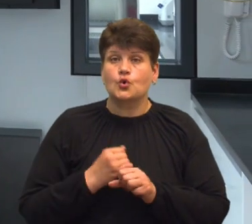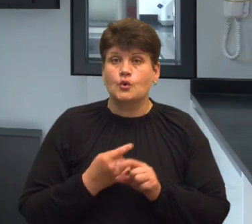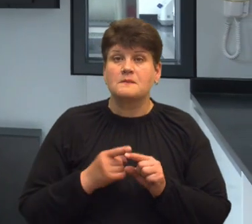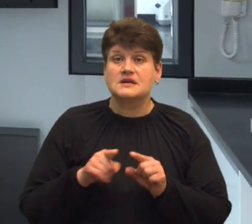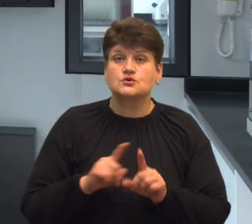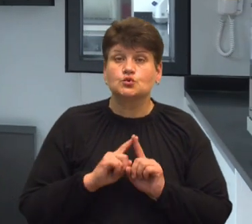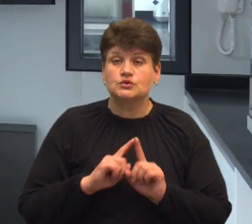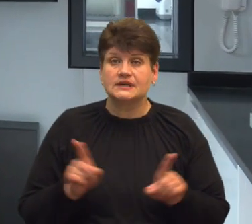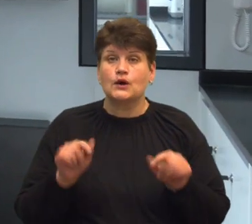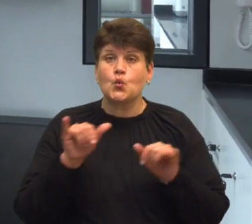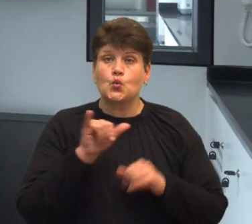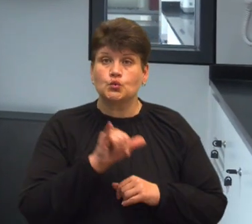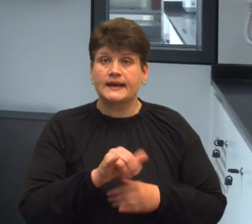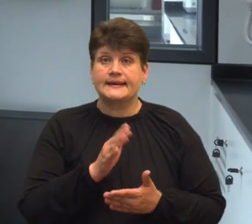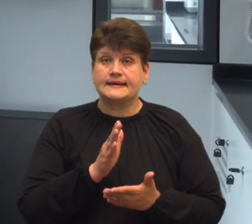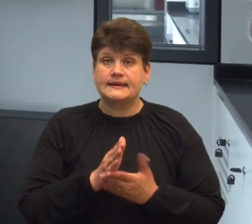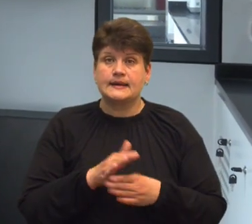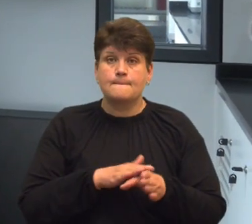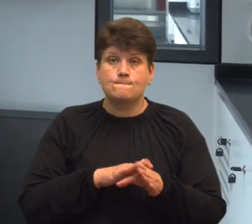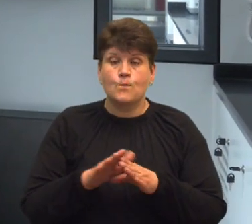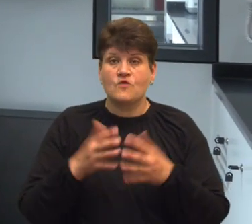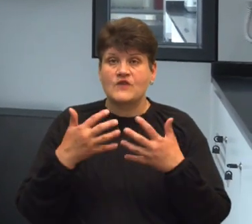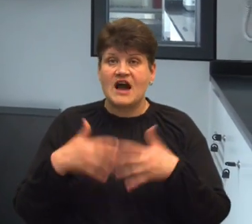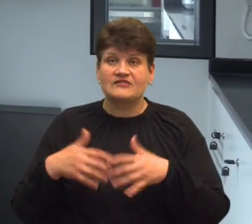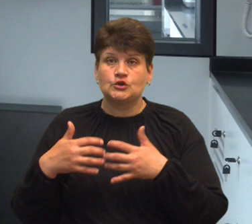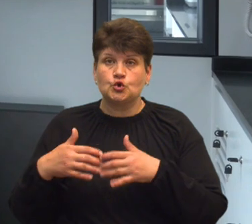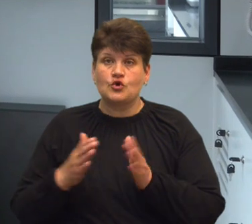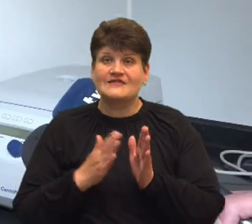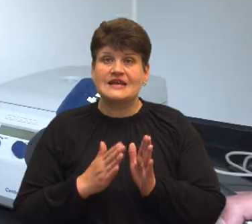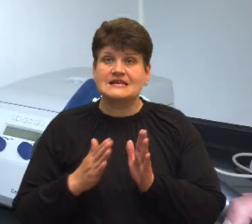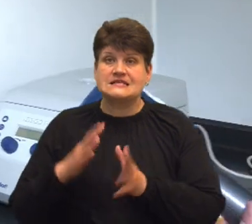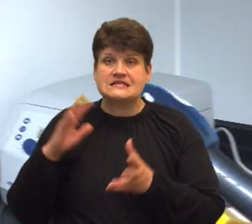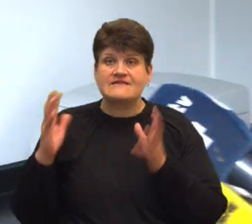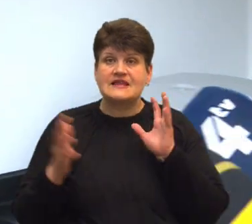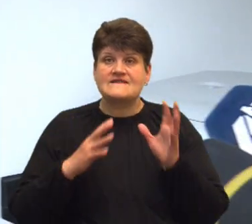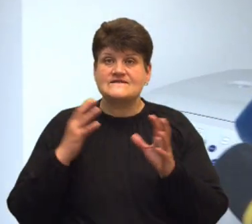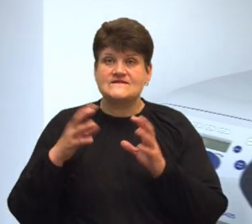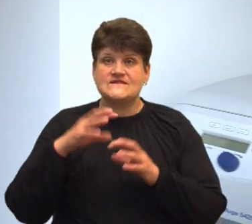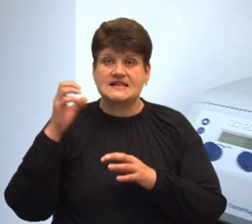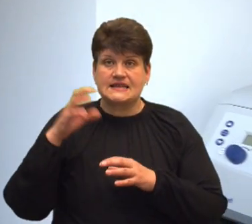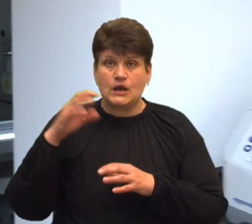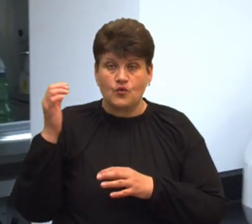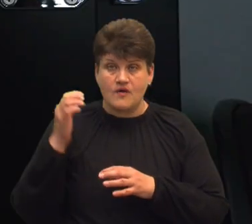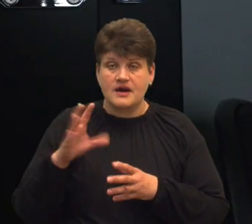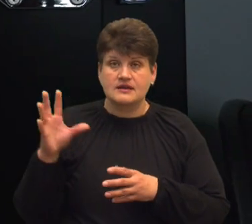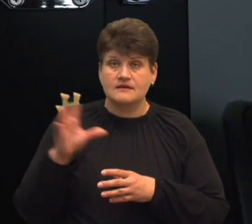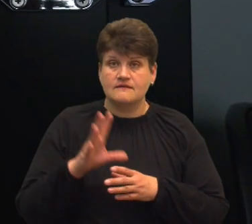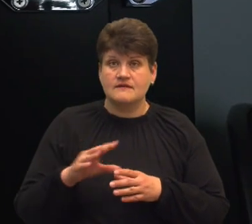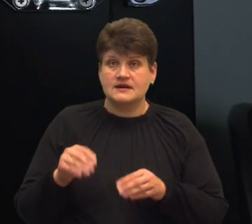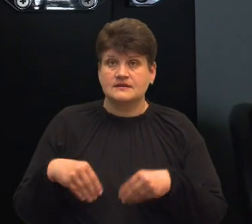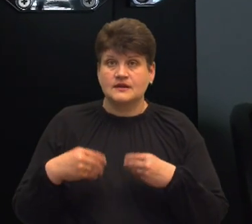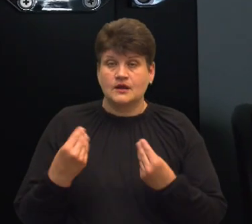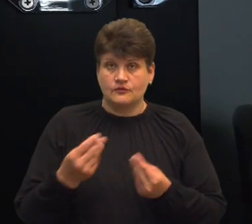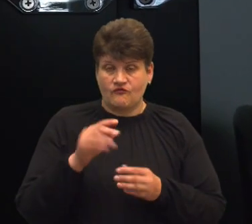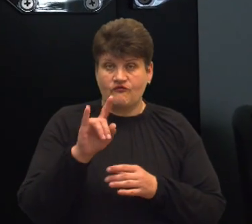унікальну, в неї є повністю автономна система вентилювання. Весь матеріал поступає через передаткове вікно, яке ви